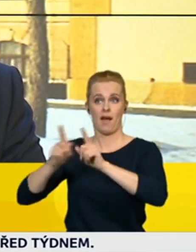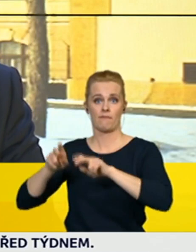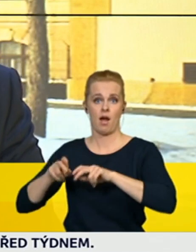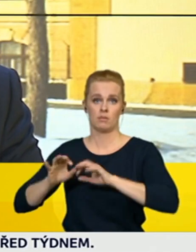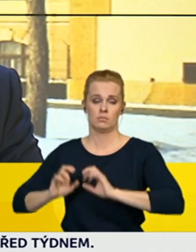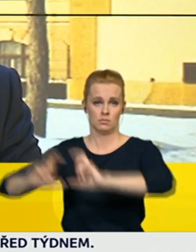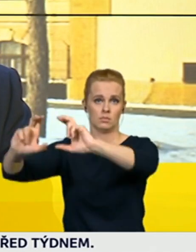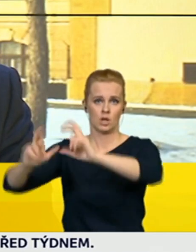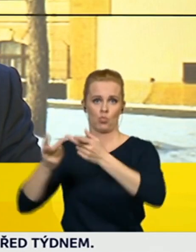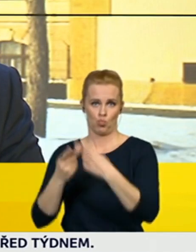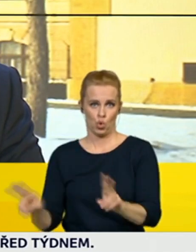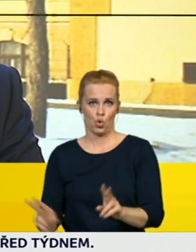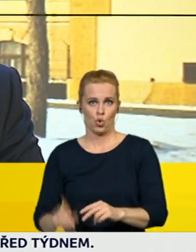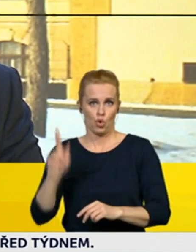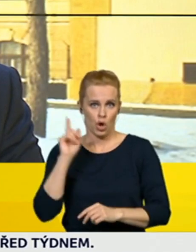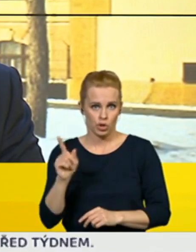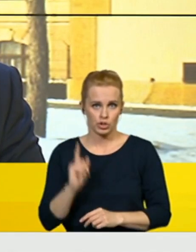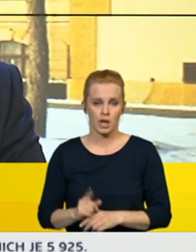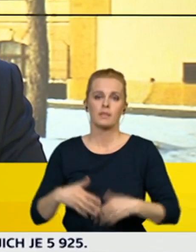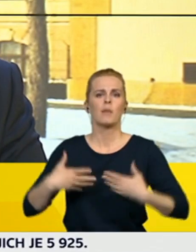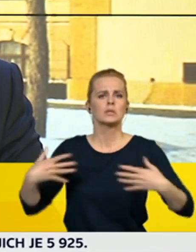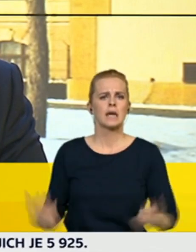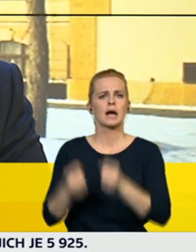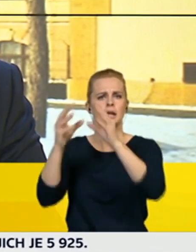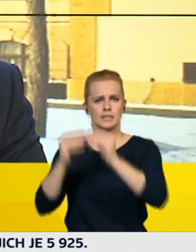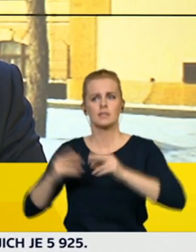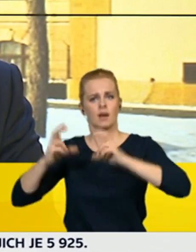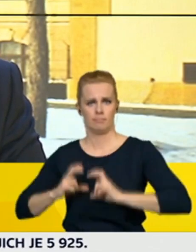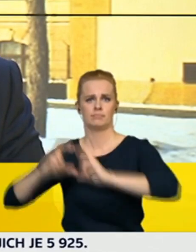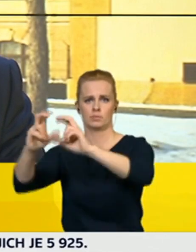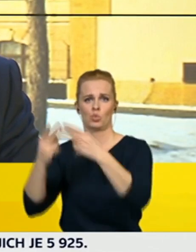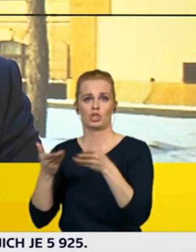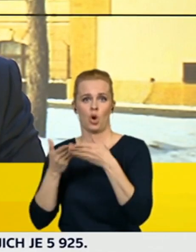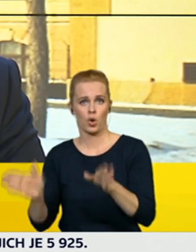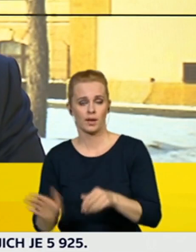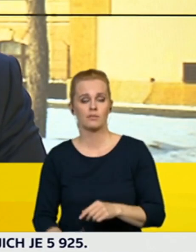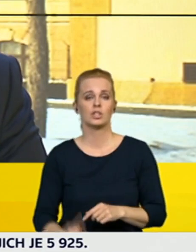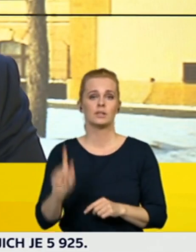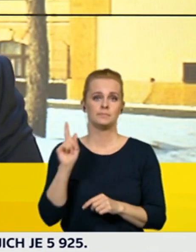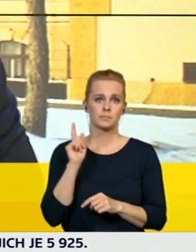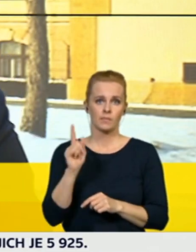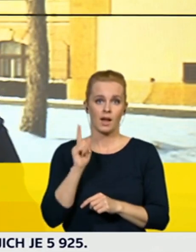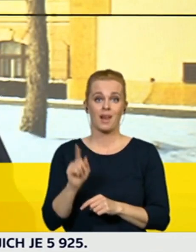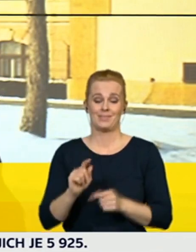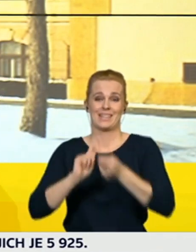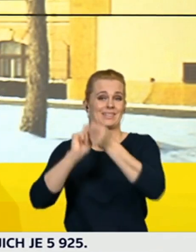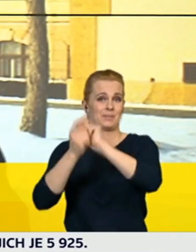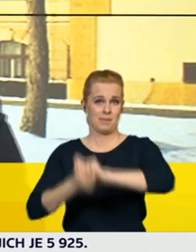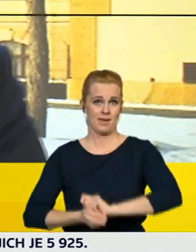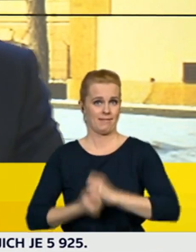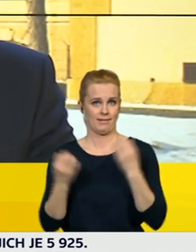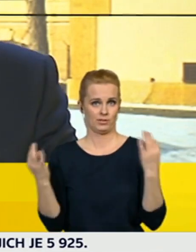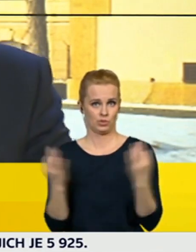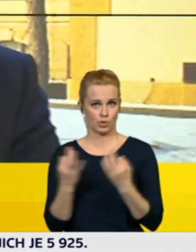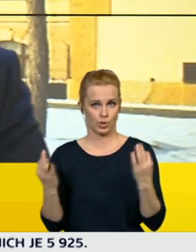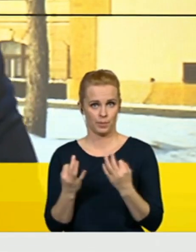se ustává využití pro jednotky IZS po případě kritickou infrastrukturu. A asi největší změna, to je ta